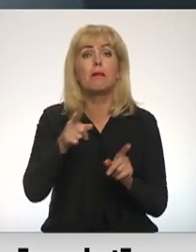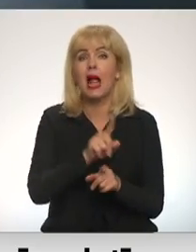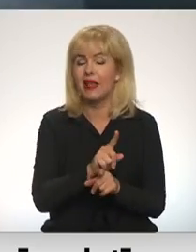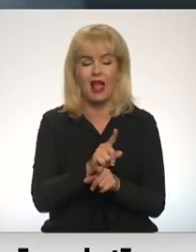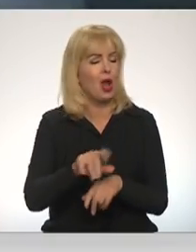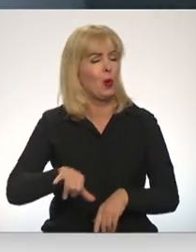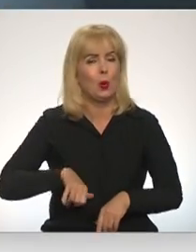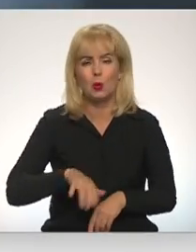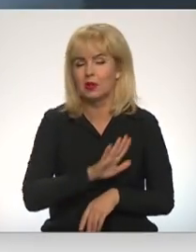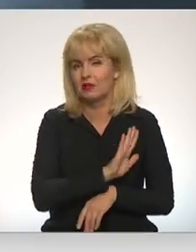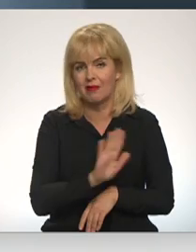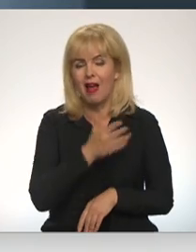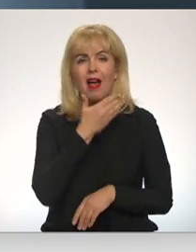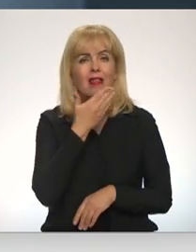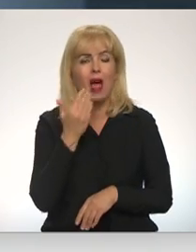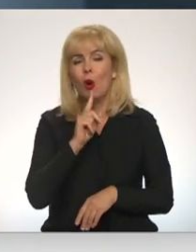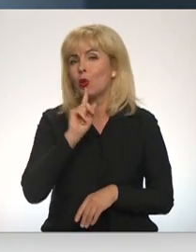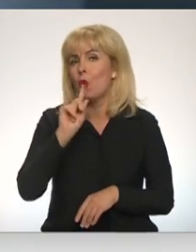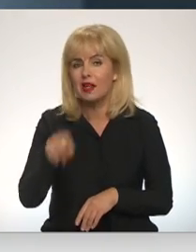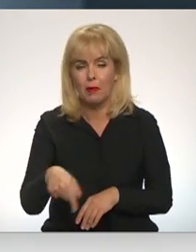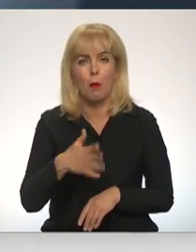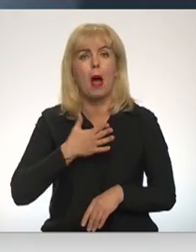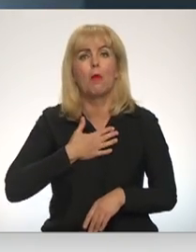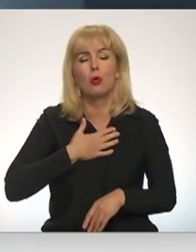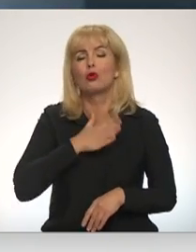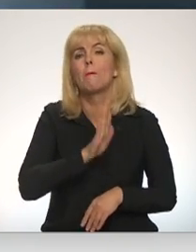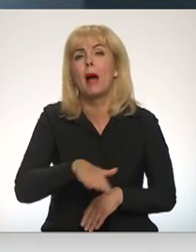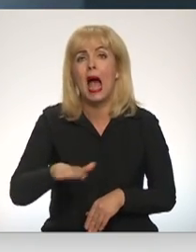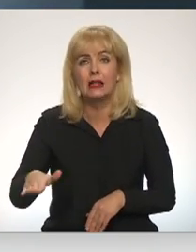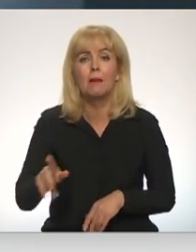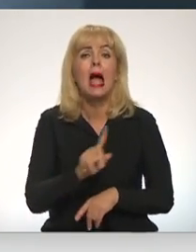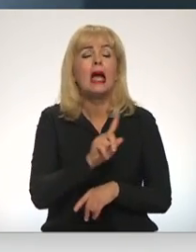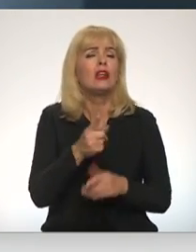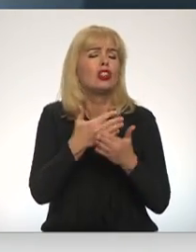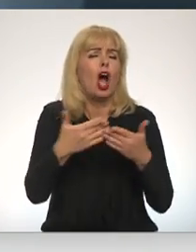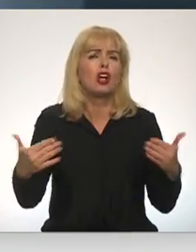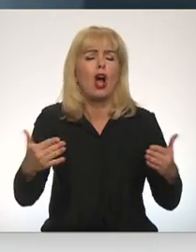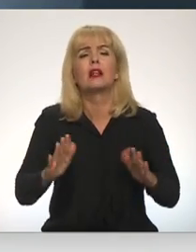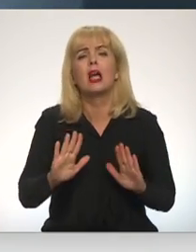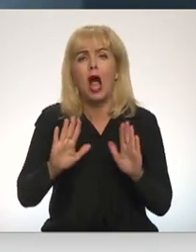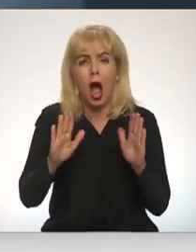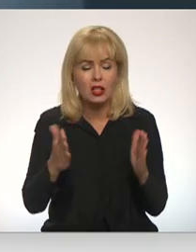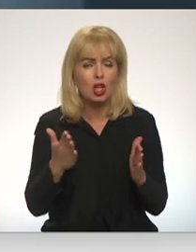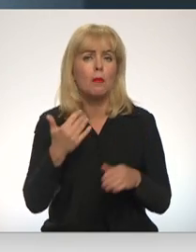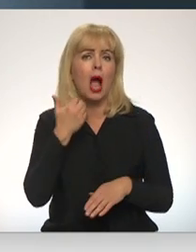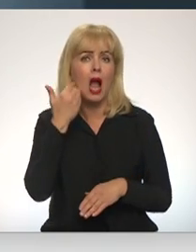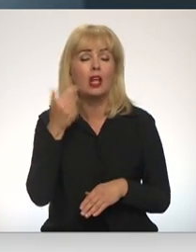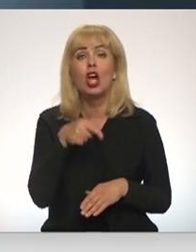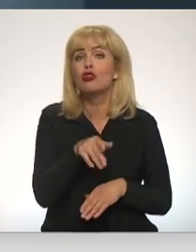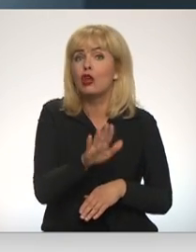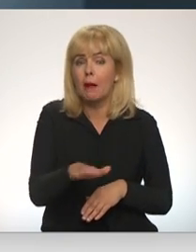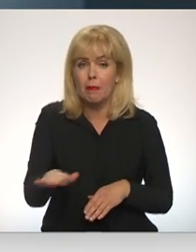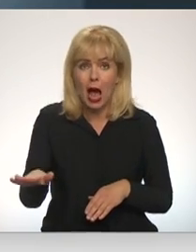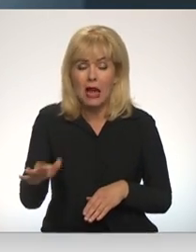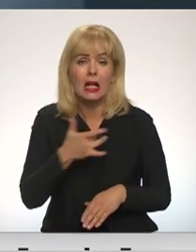nav nospļauties par mūsu bērniem. Un ir virkni ar gadījumiem, kad šie bērni tiek